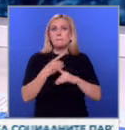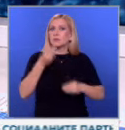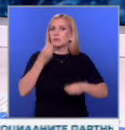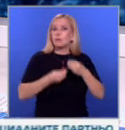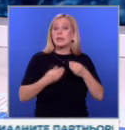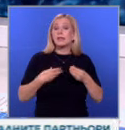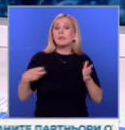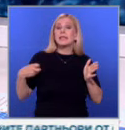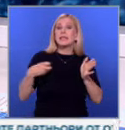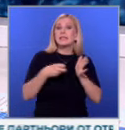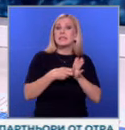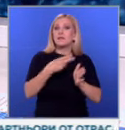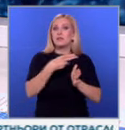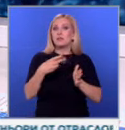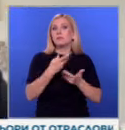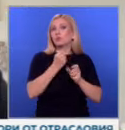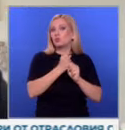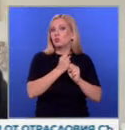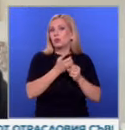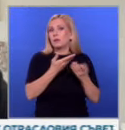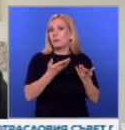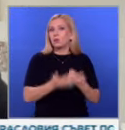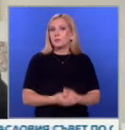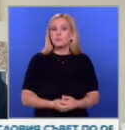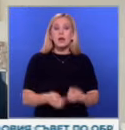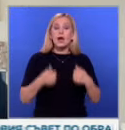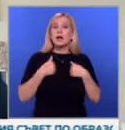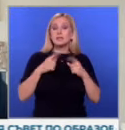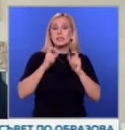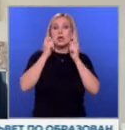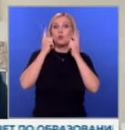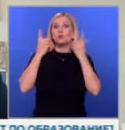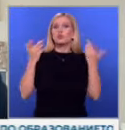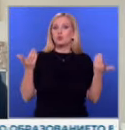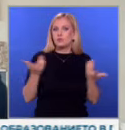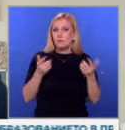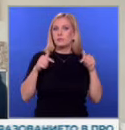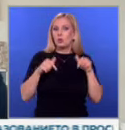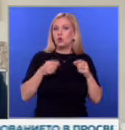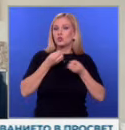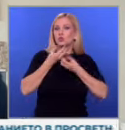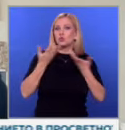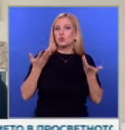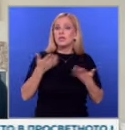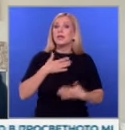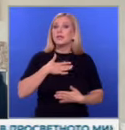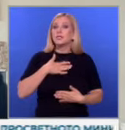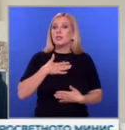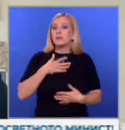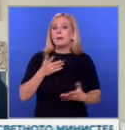регистрирани фирми, с които оперират. Аз не се очудвам в случая, че има и